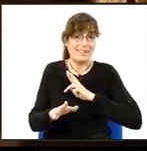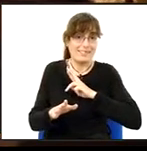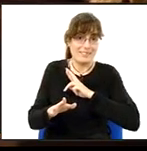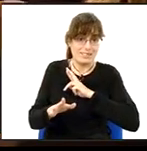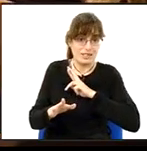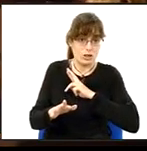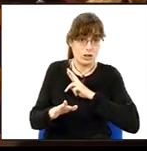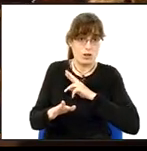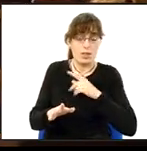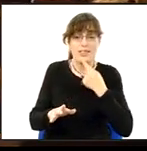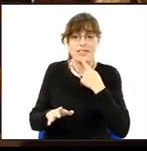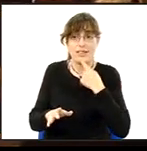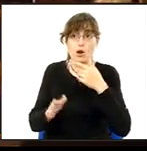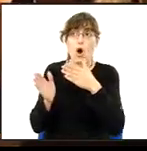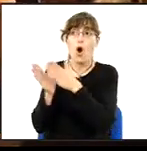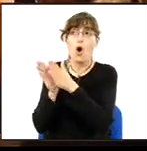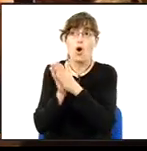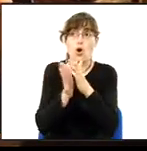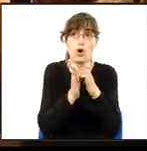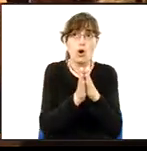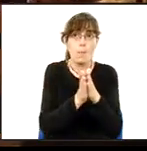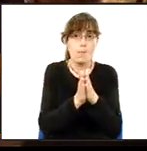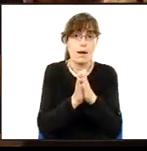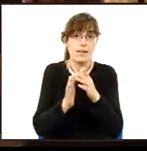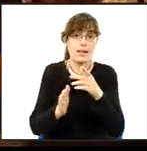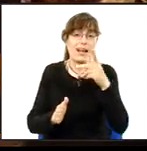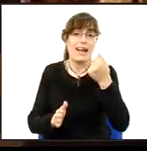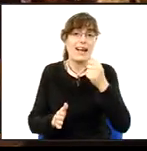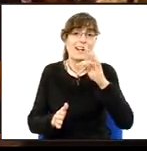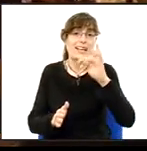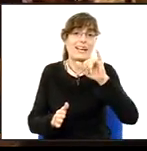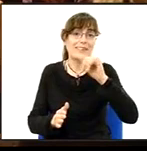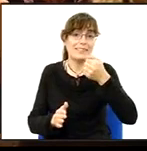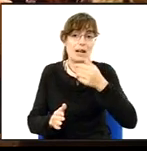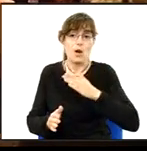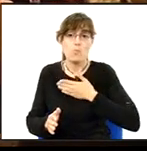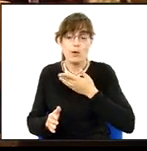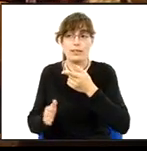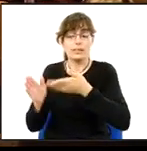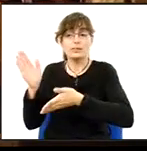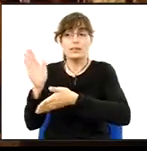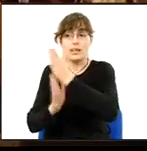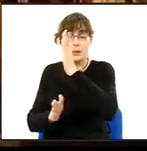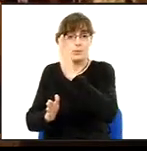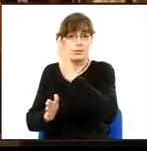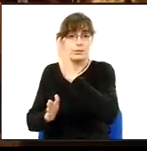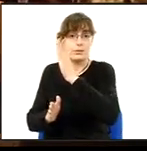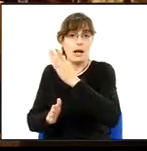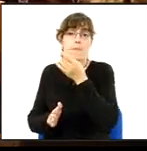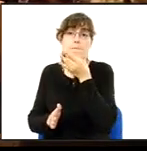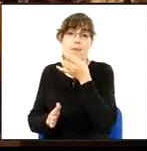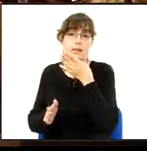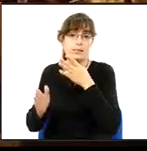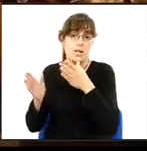va dir a la nostra companya senyora Càtia que potser el que hauria de fer és anar-se'n al Brasil i ajudar els seus companys.